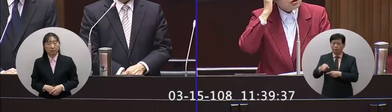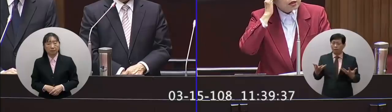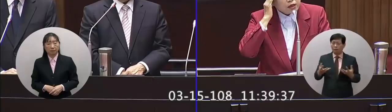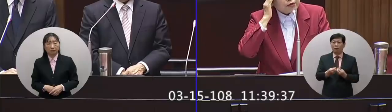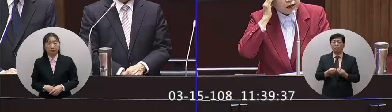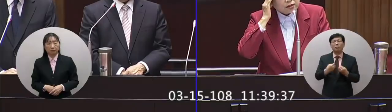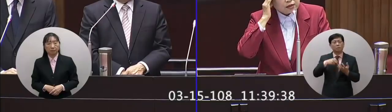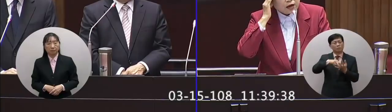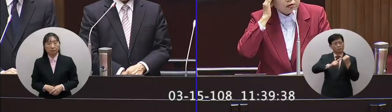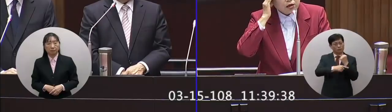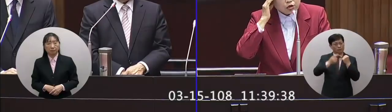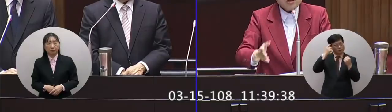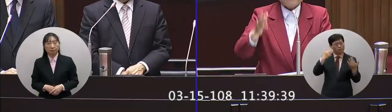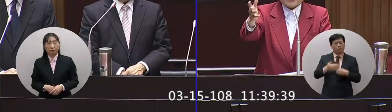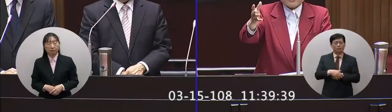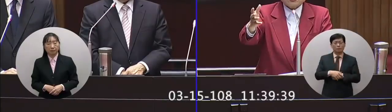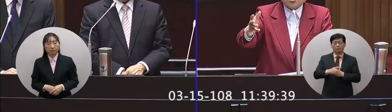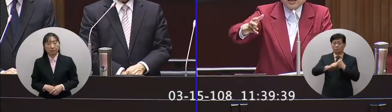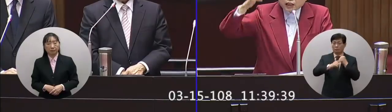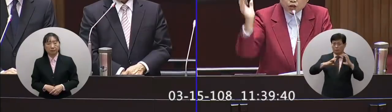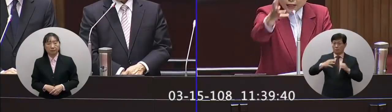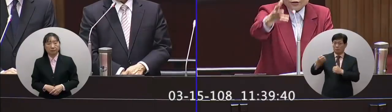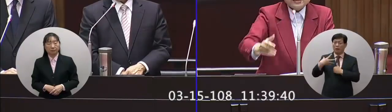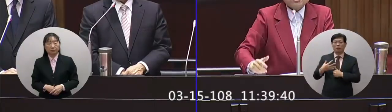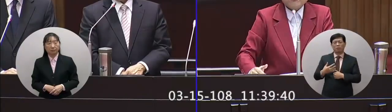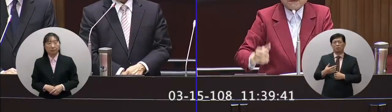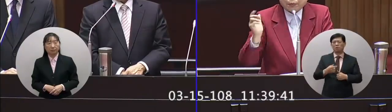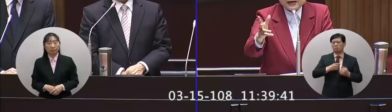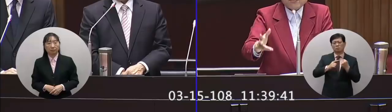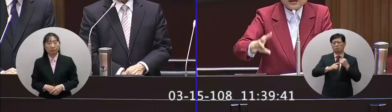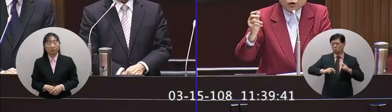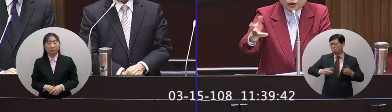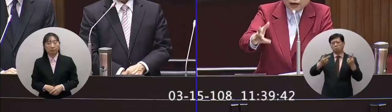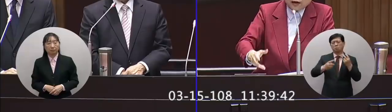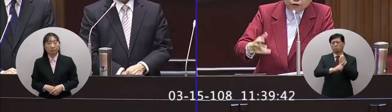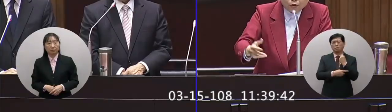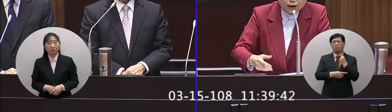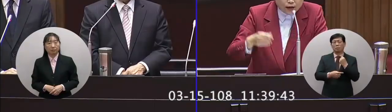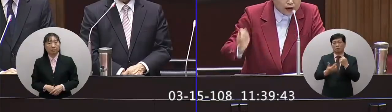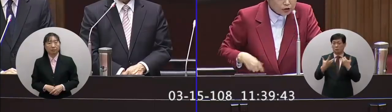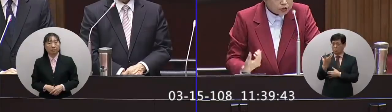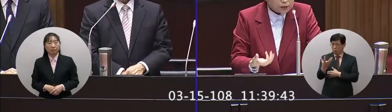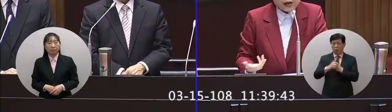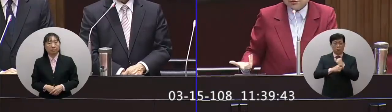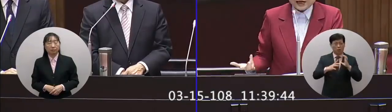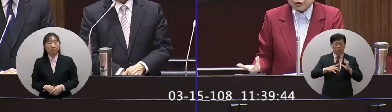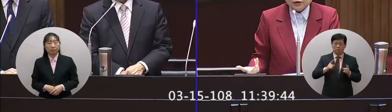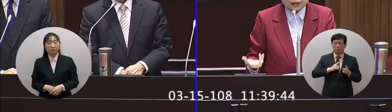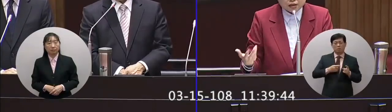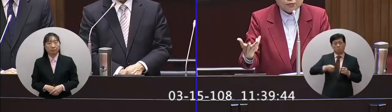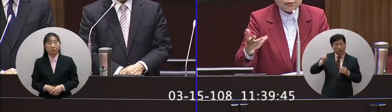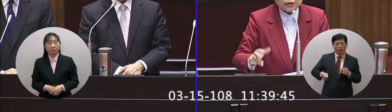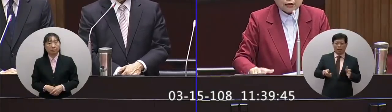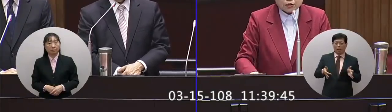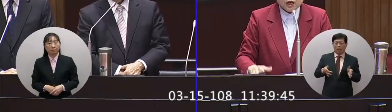這是我們立法要思考所以法官告訴我你就乾脆修法不然有些法官就是判不